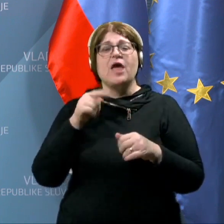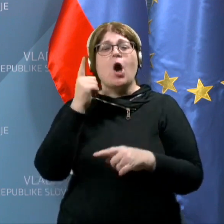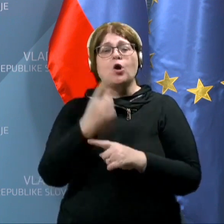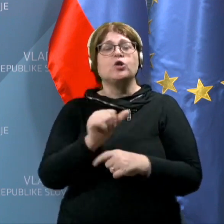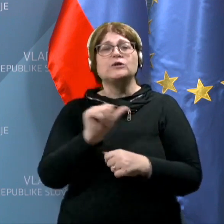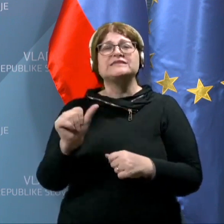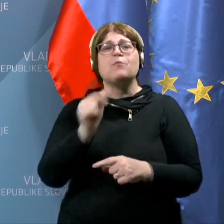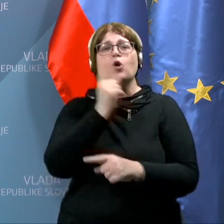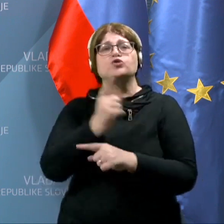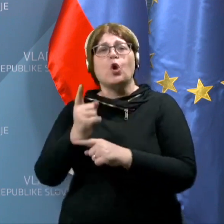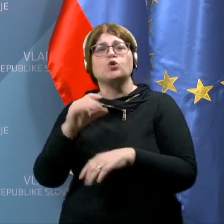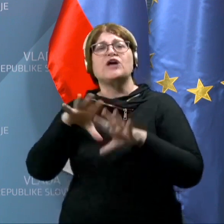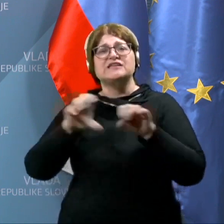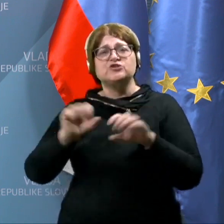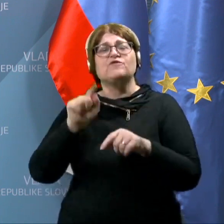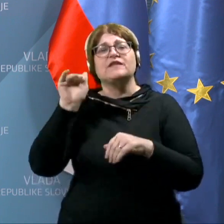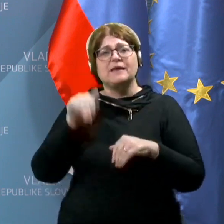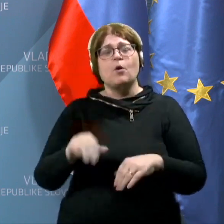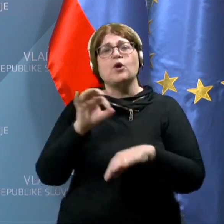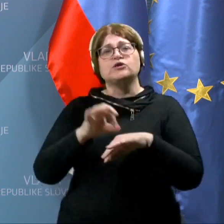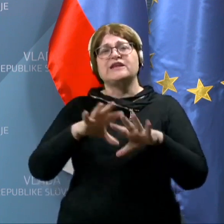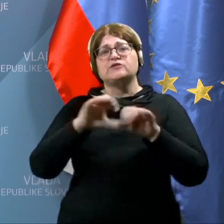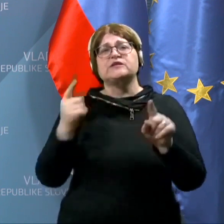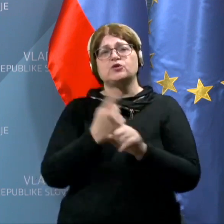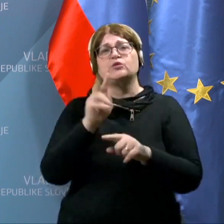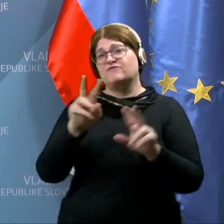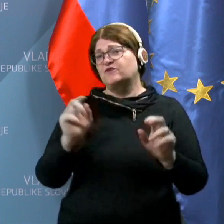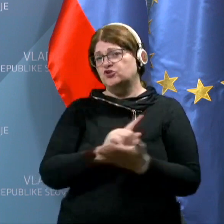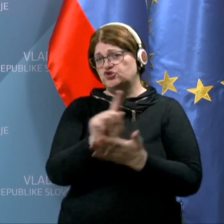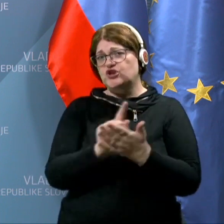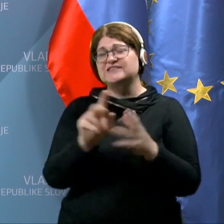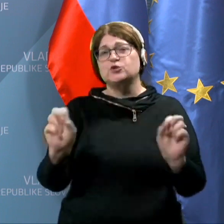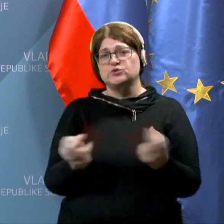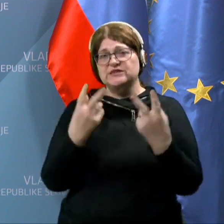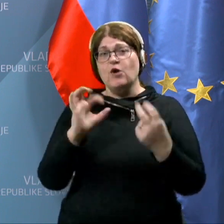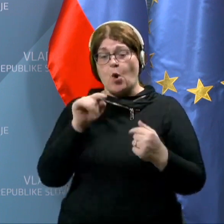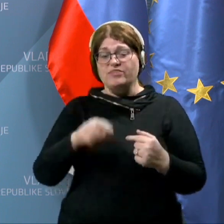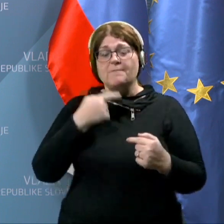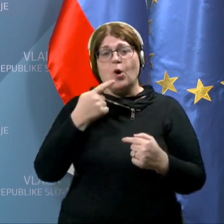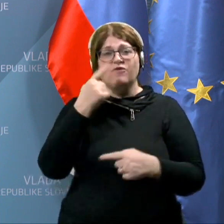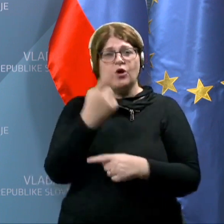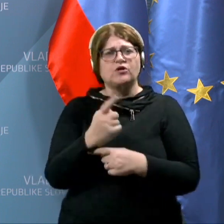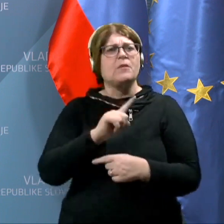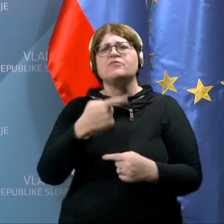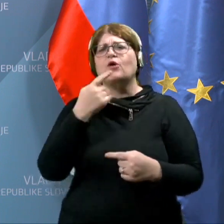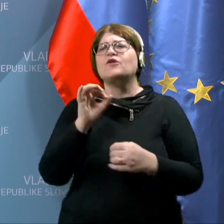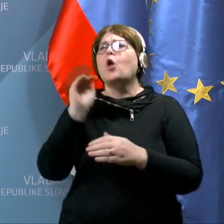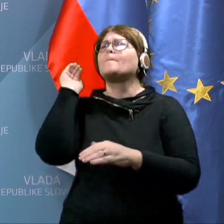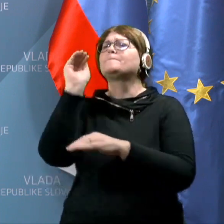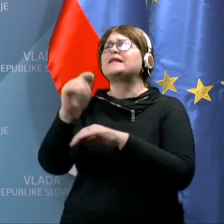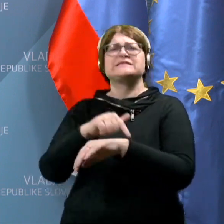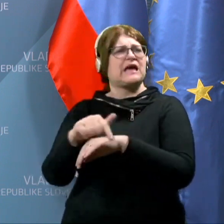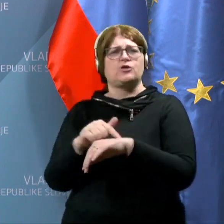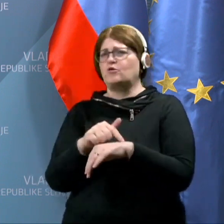storitve, ki jih bojo morali zdravniki izvajati tudi v stavke. To, to govori odlok. Ne govori o presegavni ur.